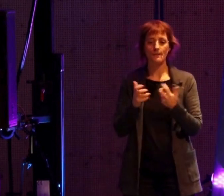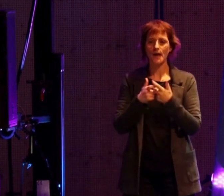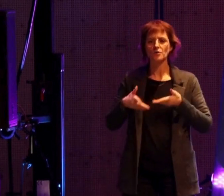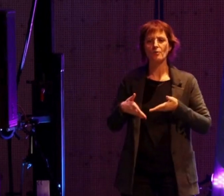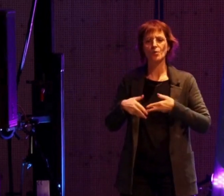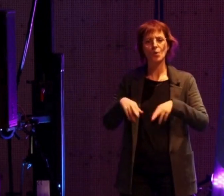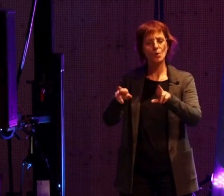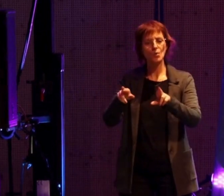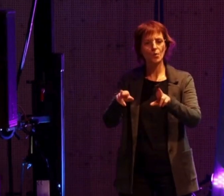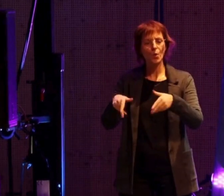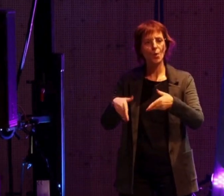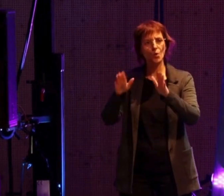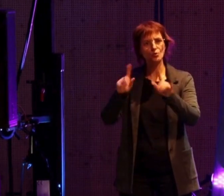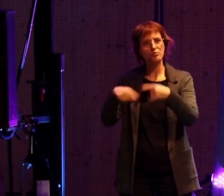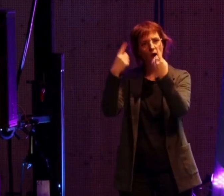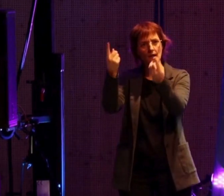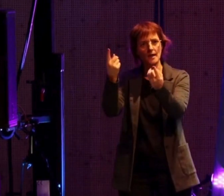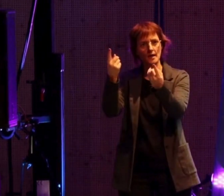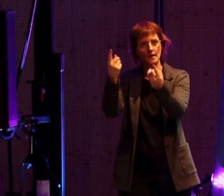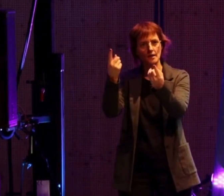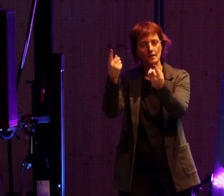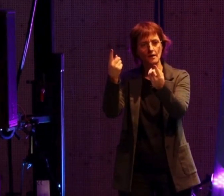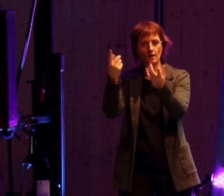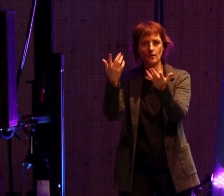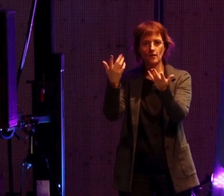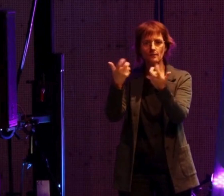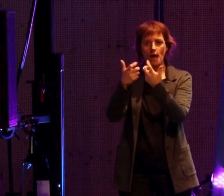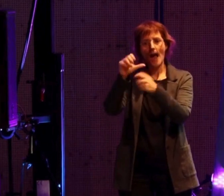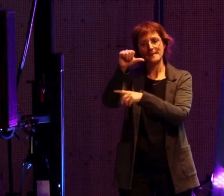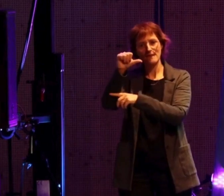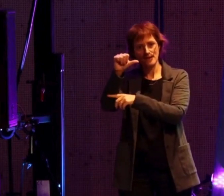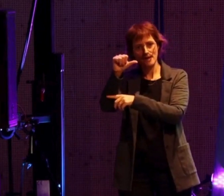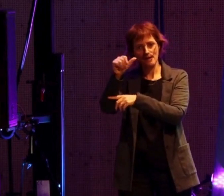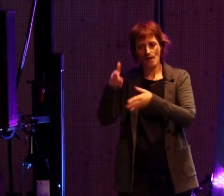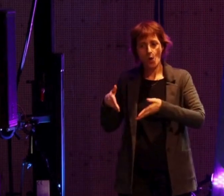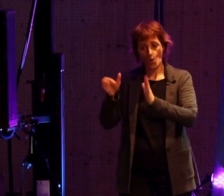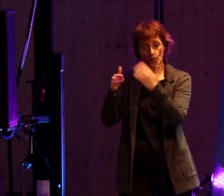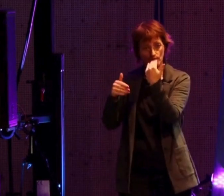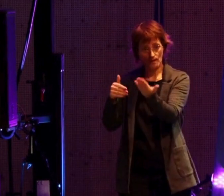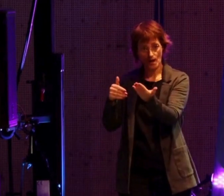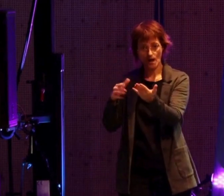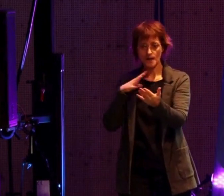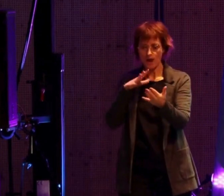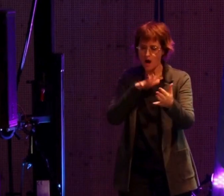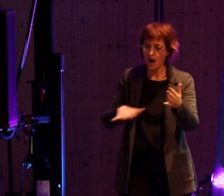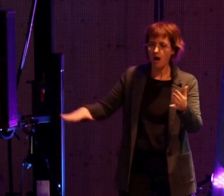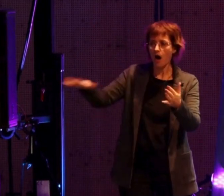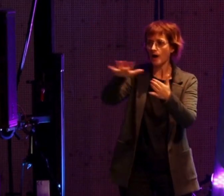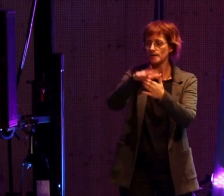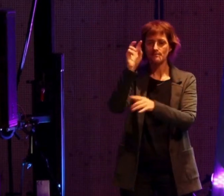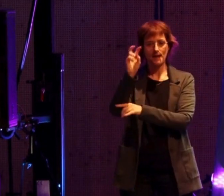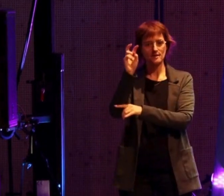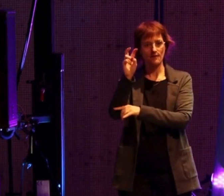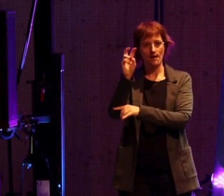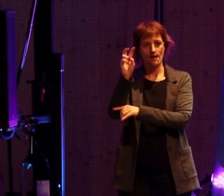aller vers Amébange, vers Améville. Donc c'est l'ensemble de l'espace vert qui se